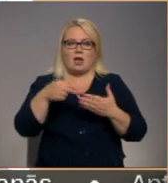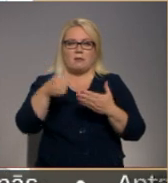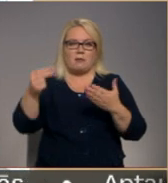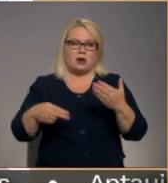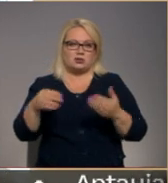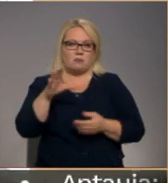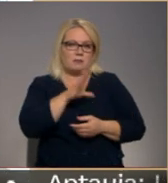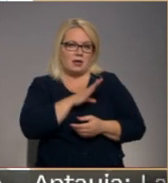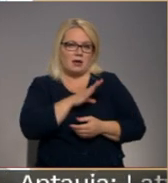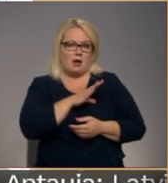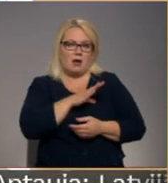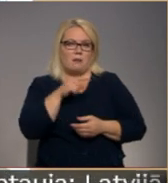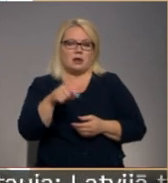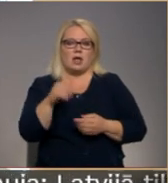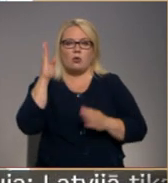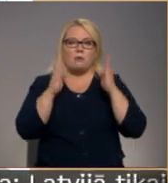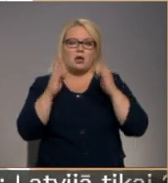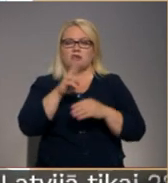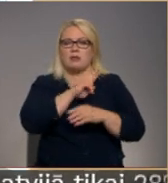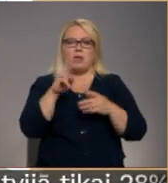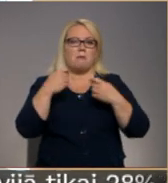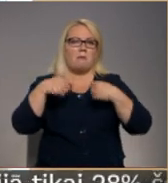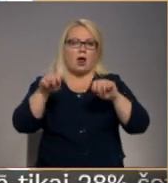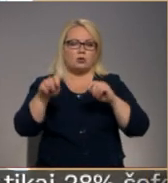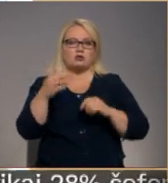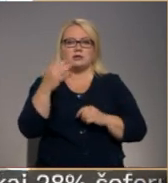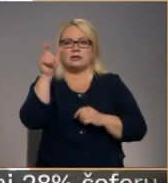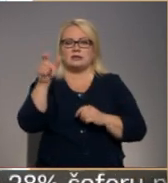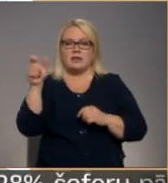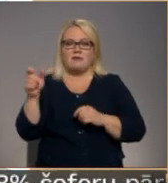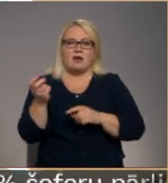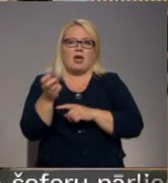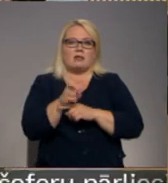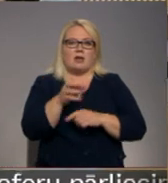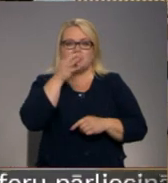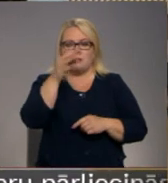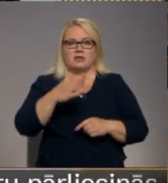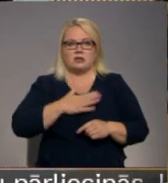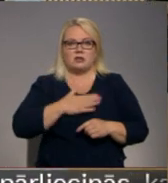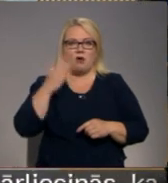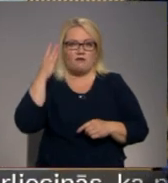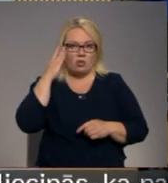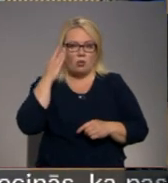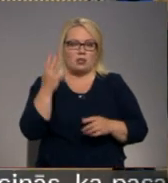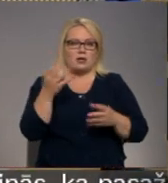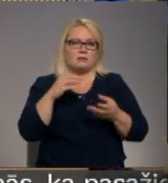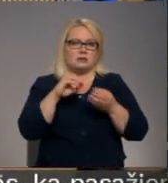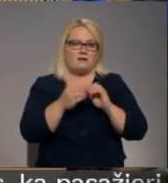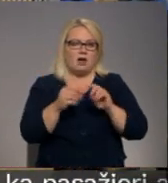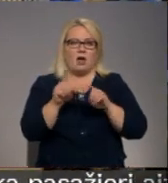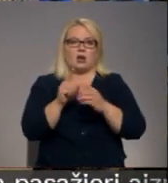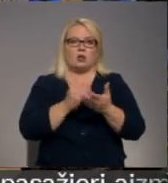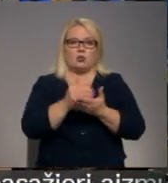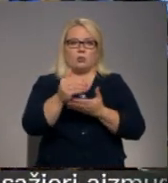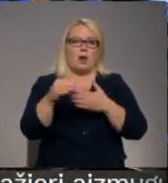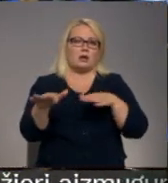Bija par šām mežu nepārdošanu, cik cilvēki ieradās izteikt savu viedokli. Mēs noteikti ņemsim vairāk turpmāk